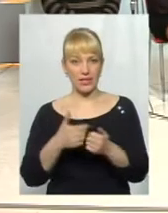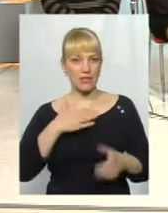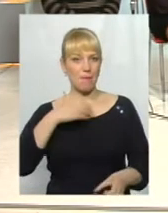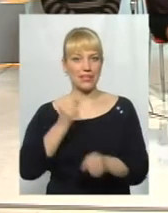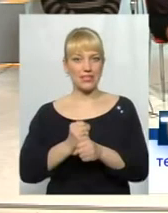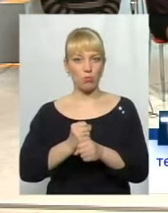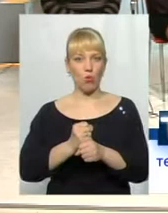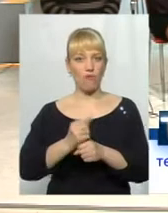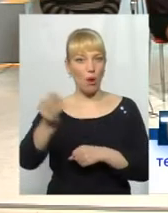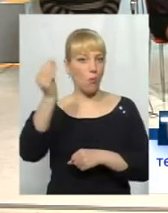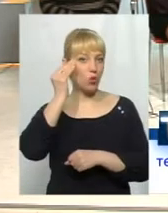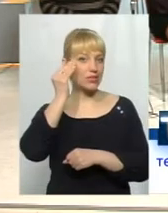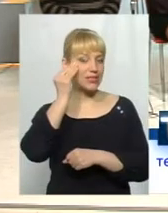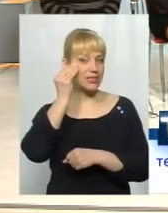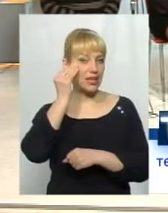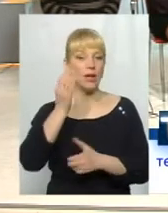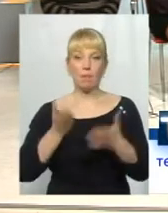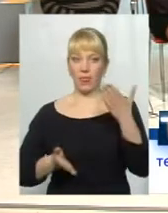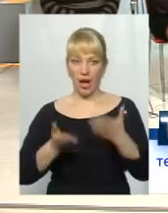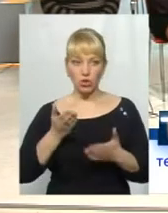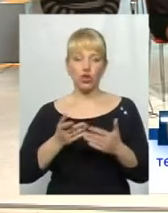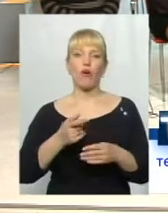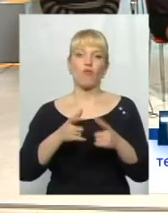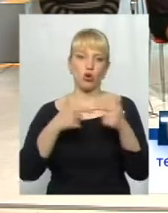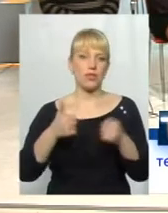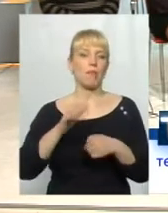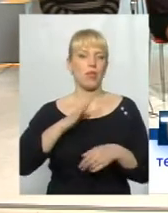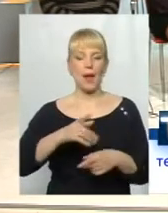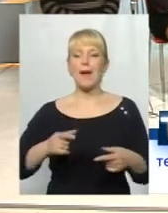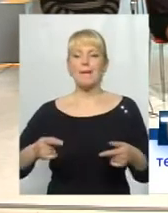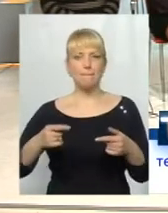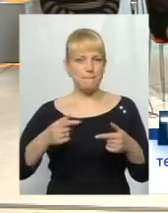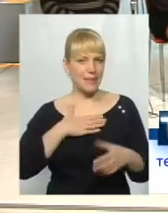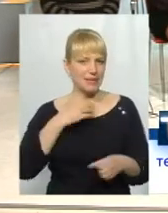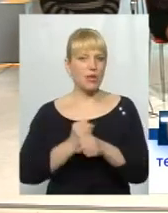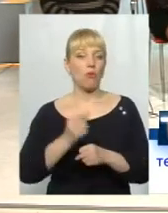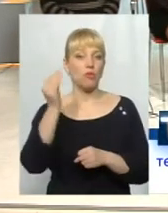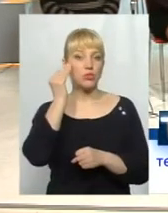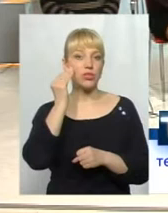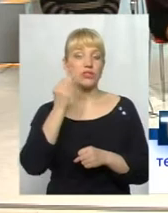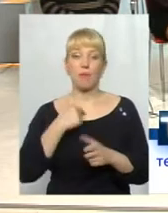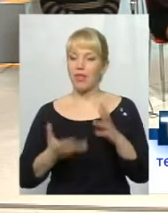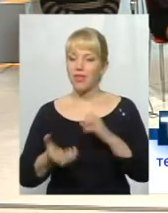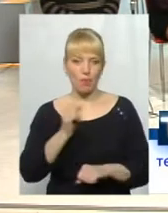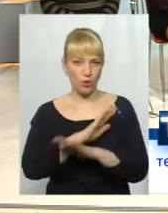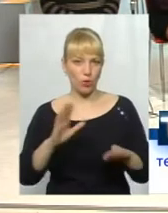торги були, так? Організація, звичайно, якщо в організації була принципова позиція, ми не підтримуємо цього керівника. Чому тричі йти на